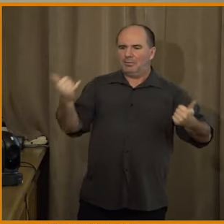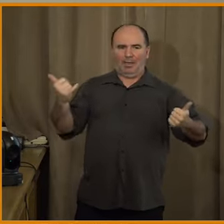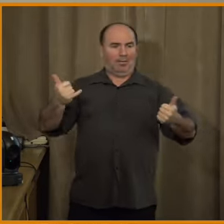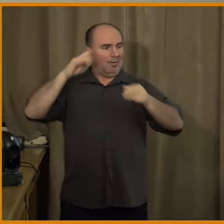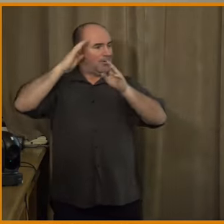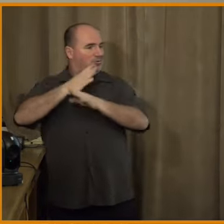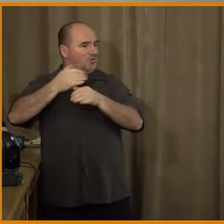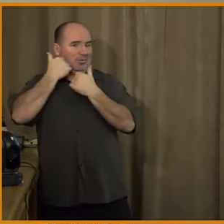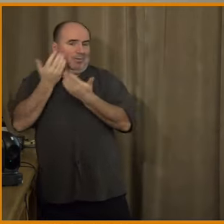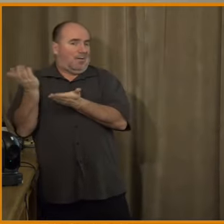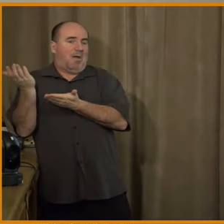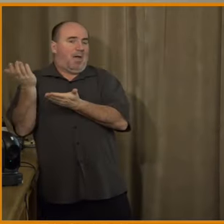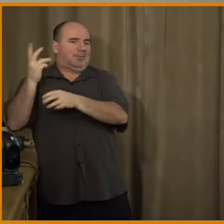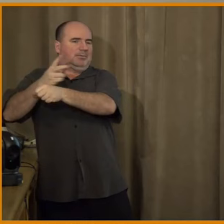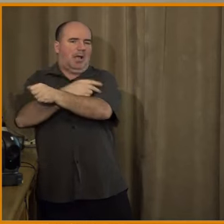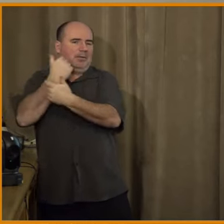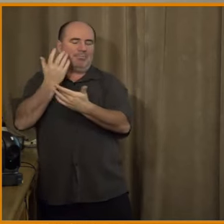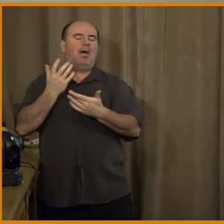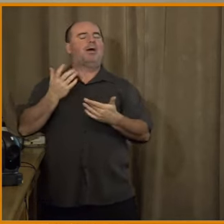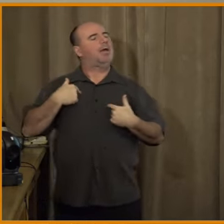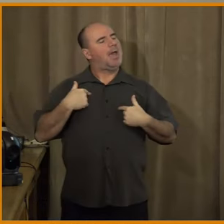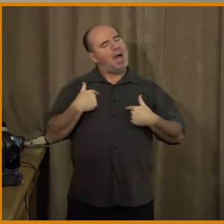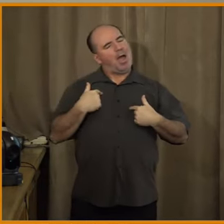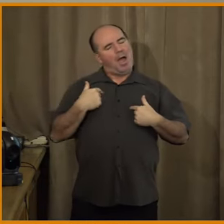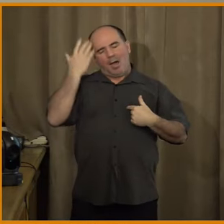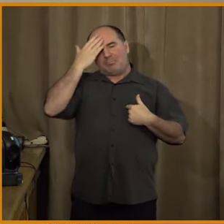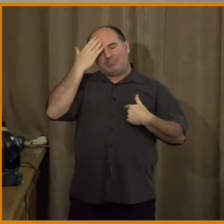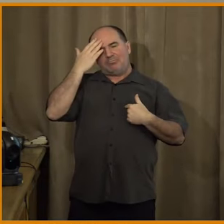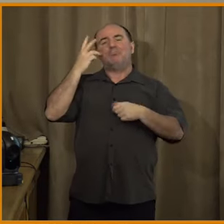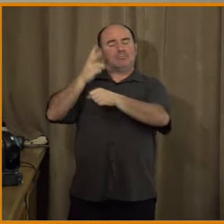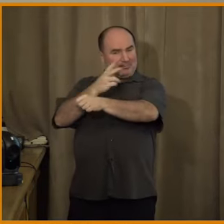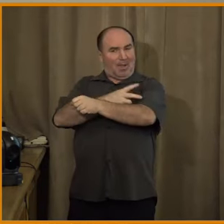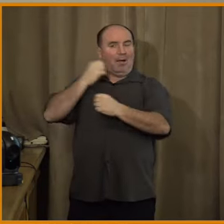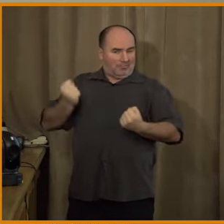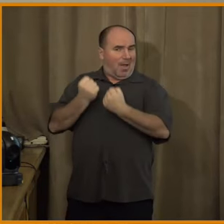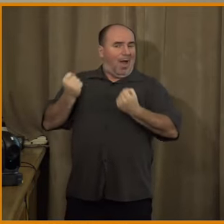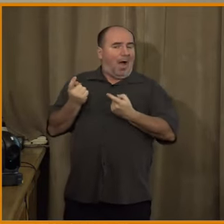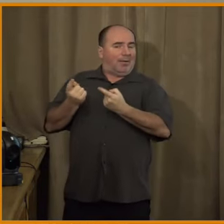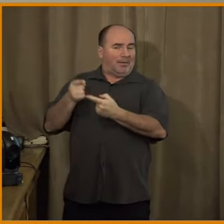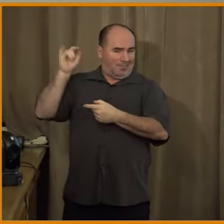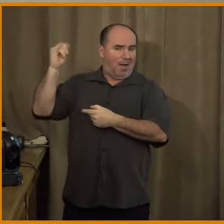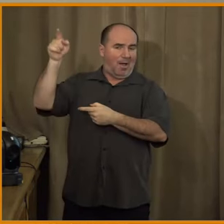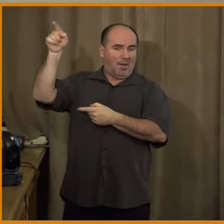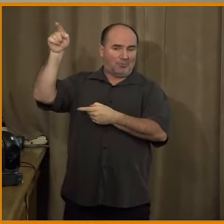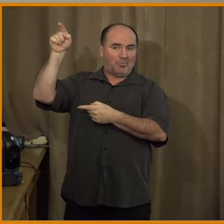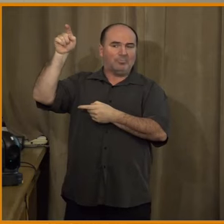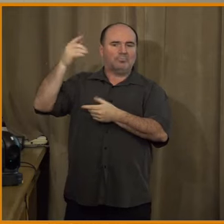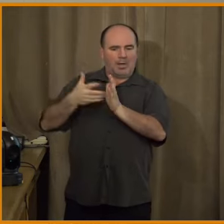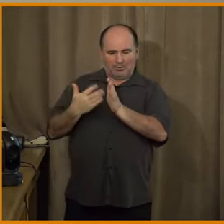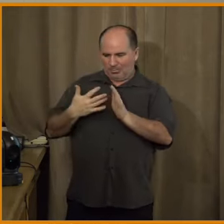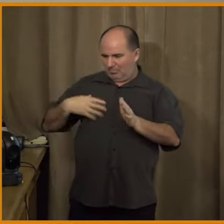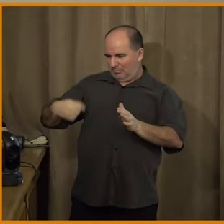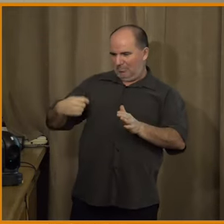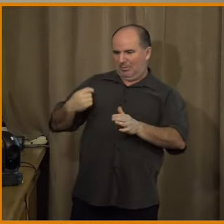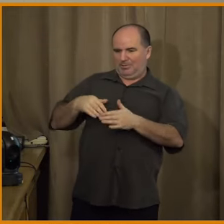No chodem, není to úplně tak, že by stát nic nedělal. Teďku příkladu jsme měli aktivitu ministerstva vnitra, který měl tu kampaní za